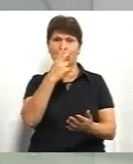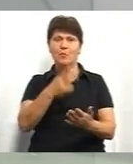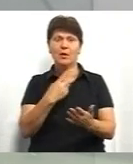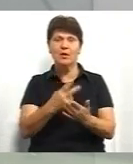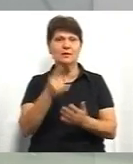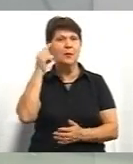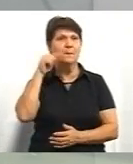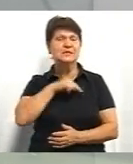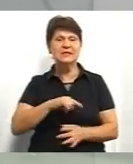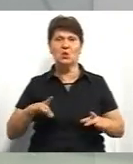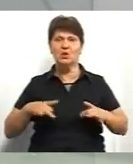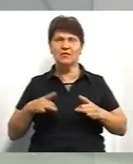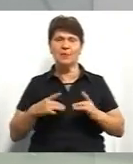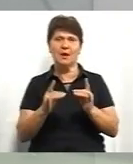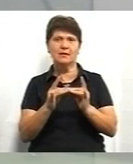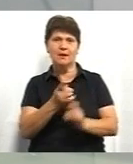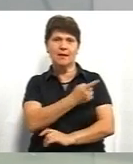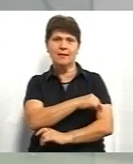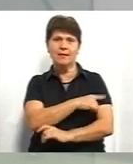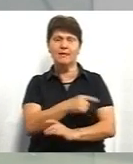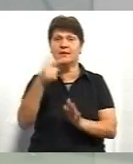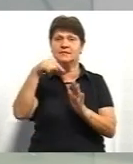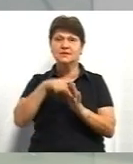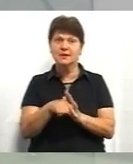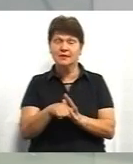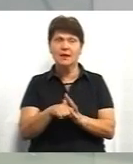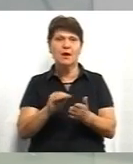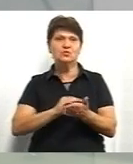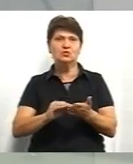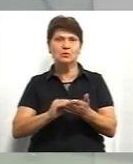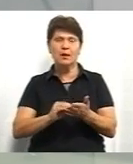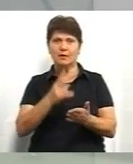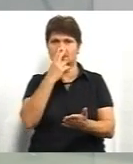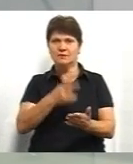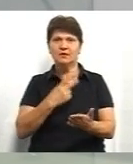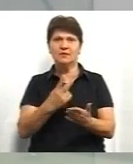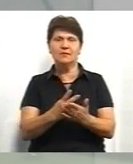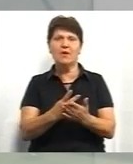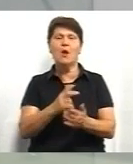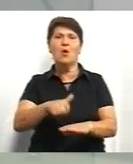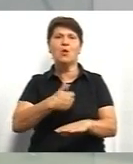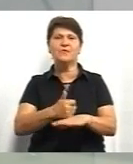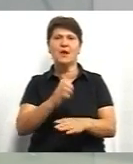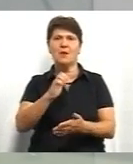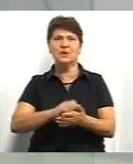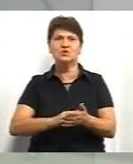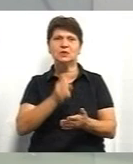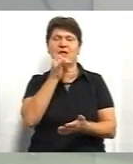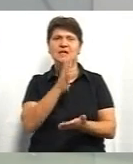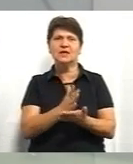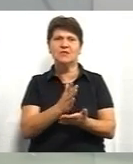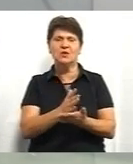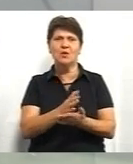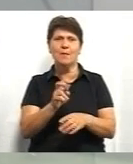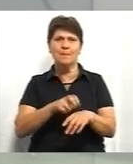психоневрологічних інтернатів зсередини. Журналісти розкривають головну причину тривалого перебування